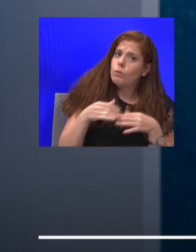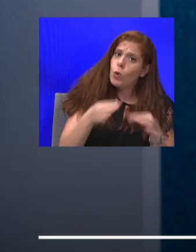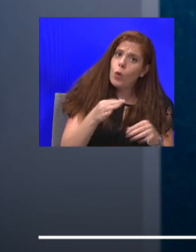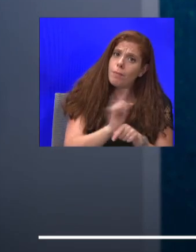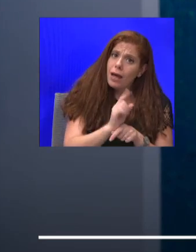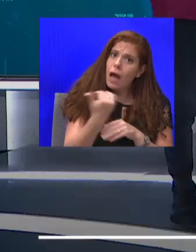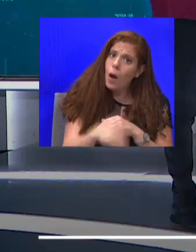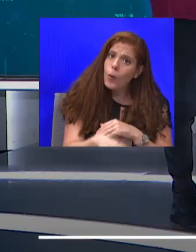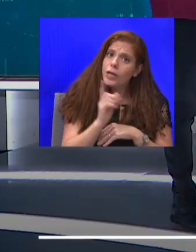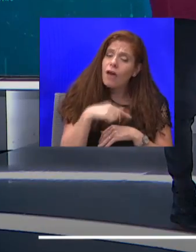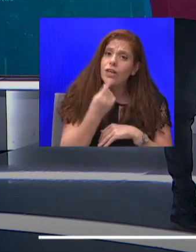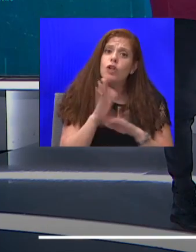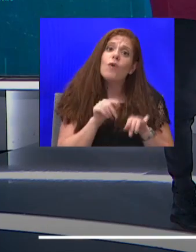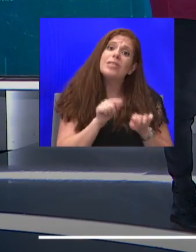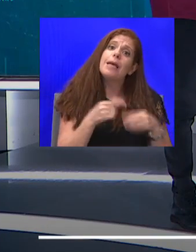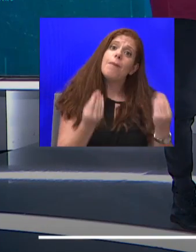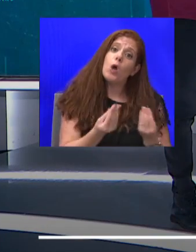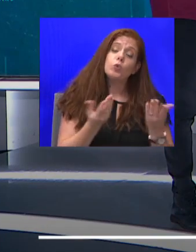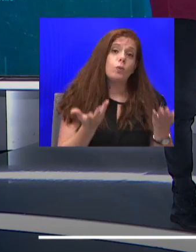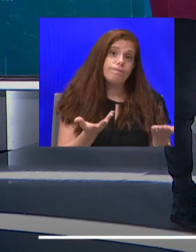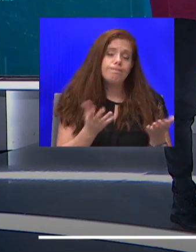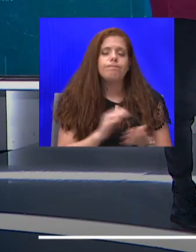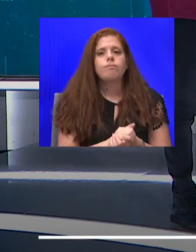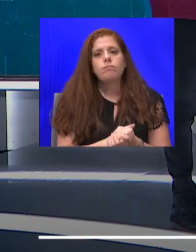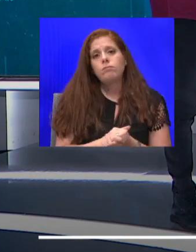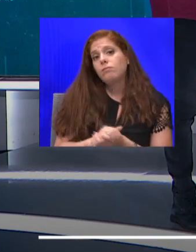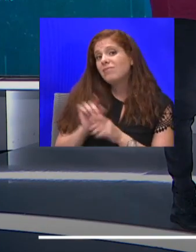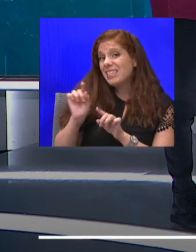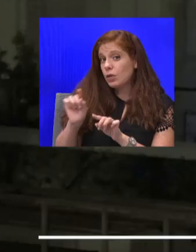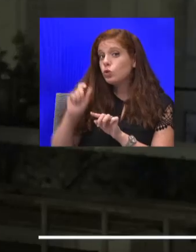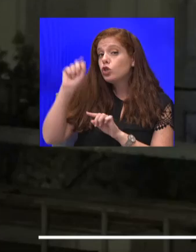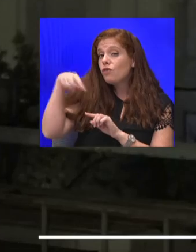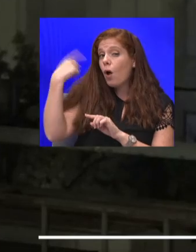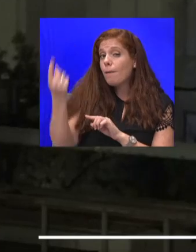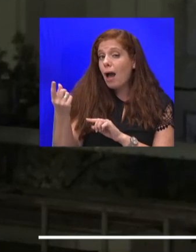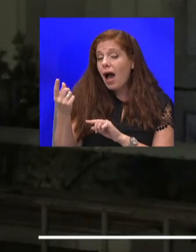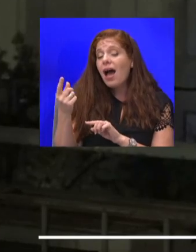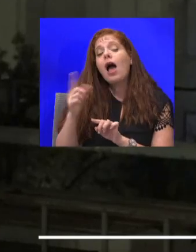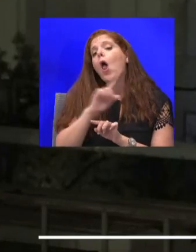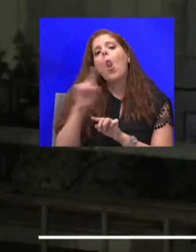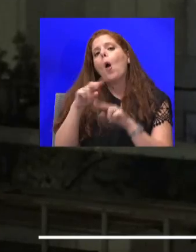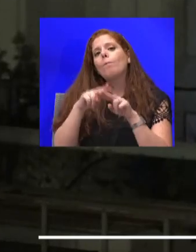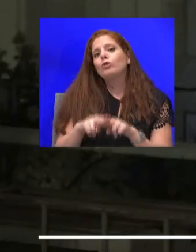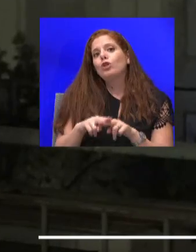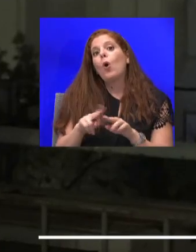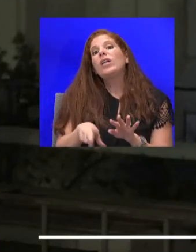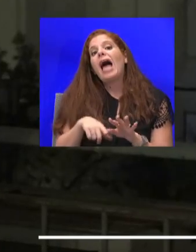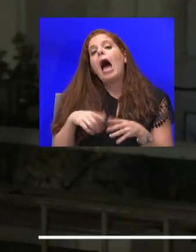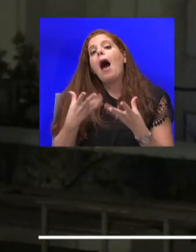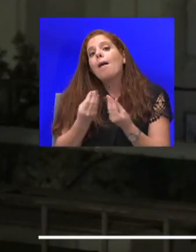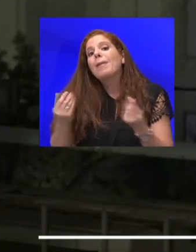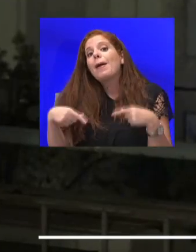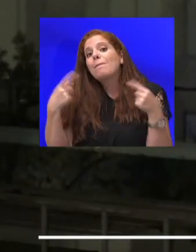משהו. אז זהו, ששבוע הבא לא משאיר עוד כל כך הרבה ימים עד למועד